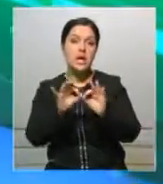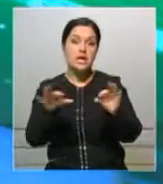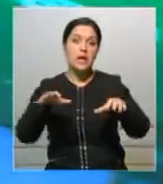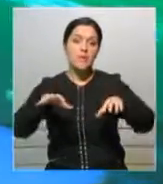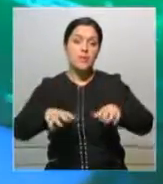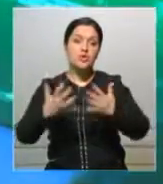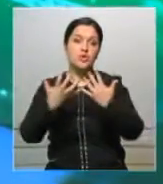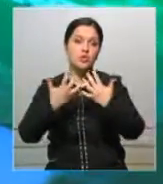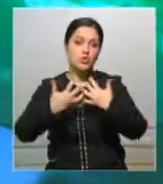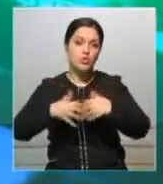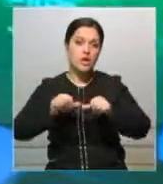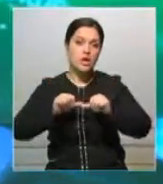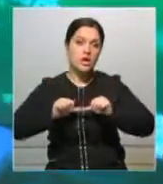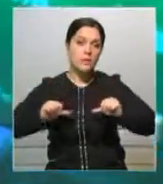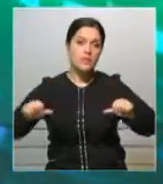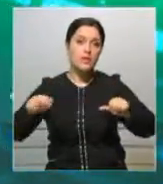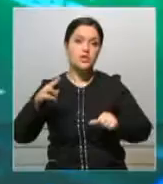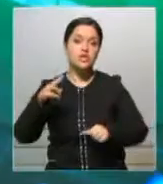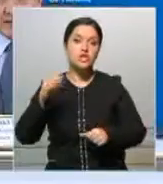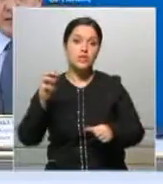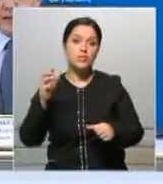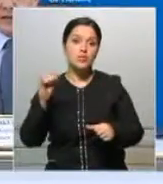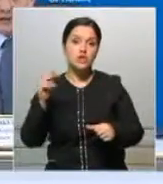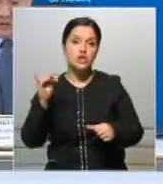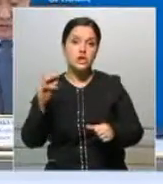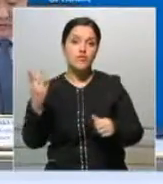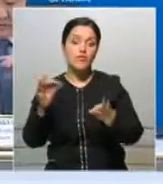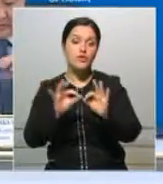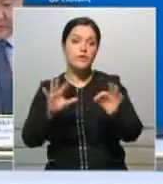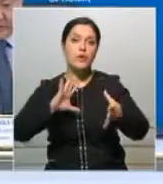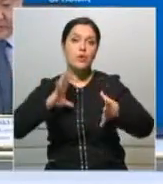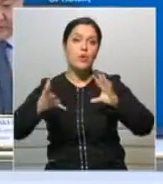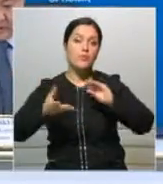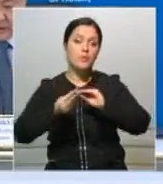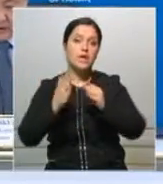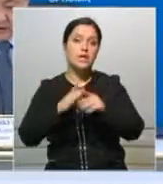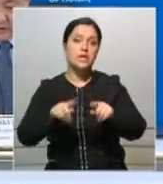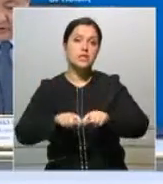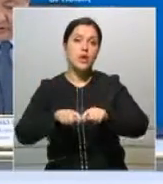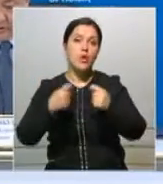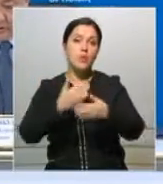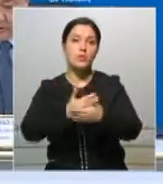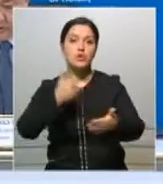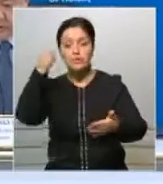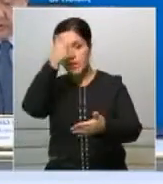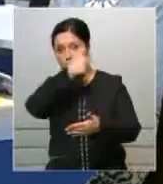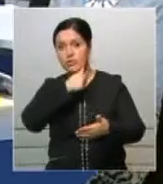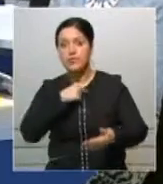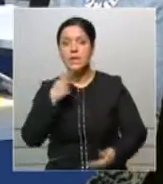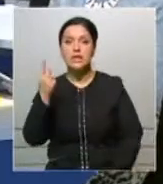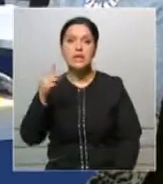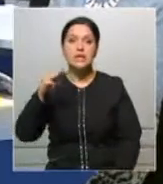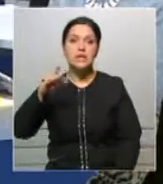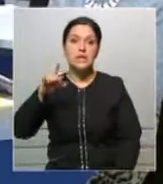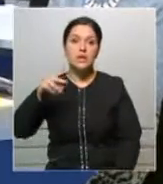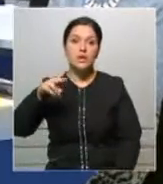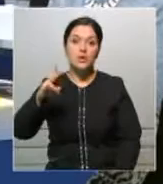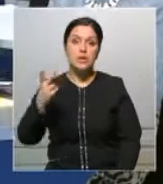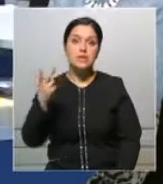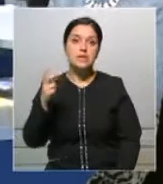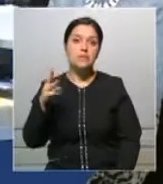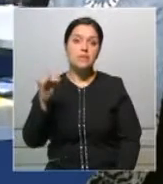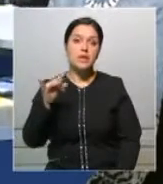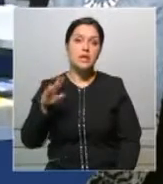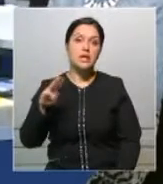рассказал председатель счетного комитета Козы Курпеш Джанбурчин. По его словам, общая сумма нарушений в прошлом году составила 1,3